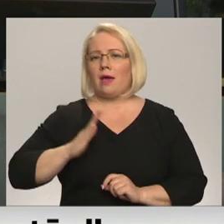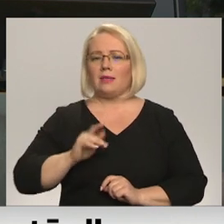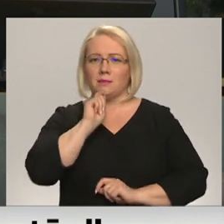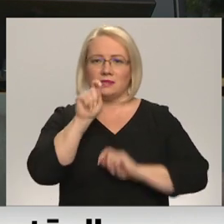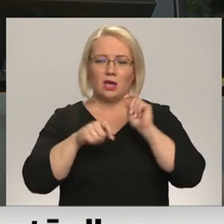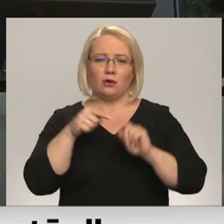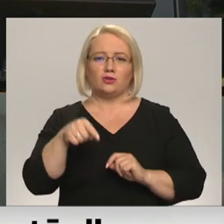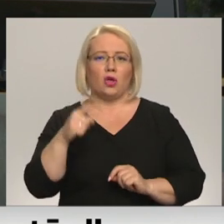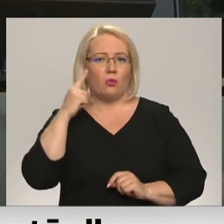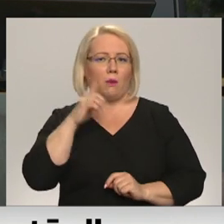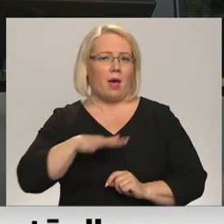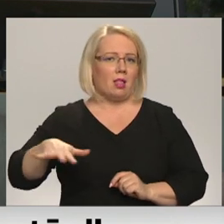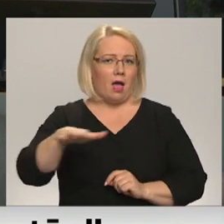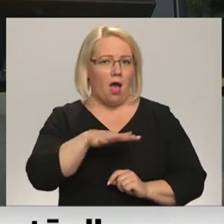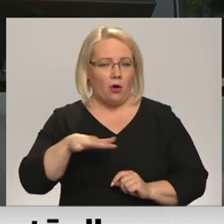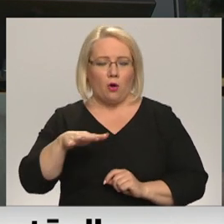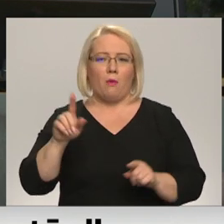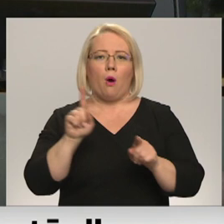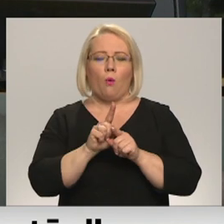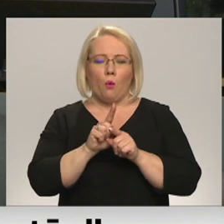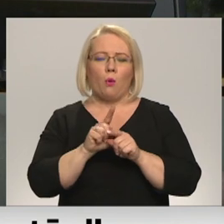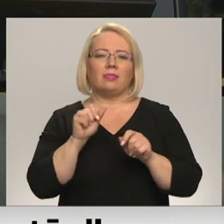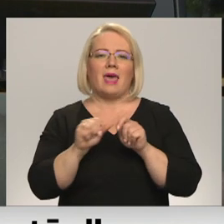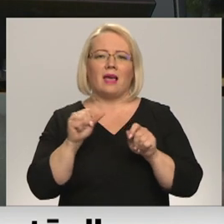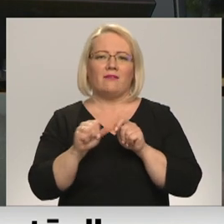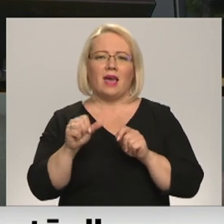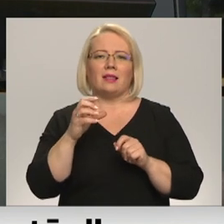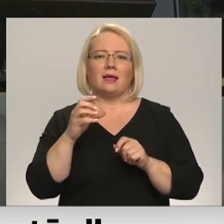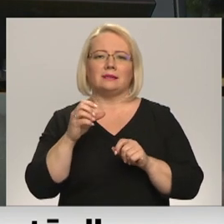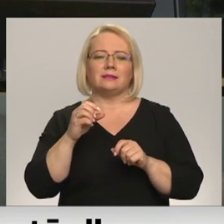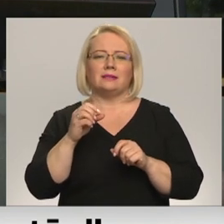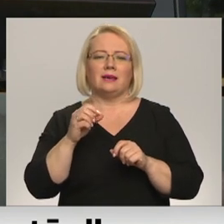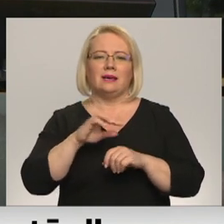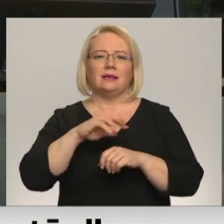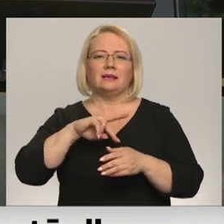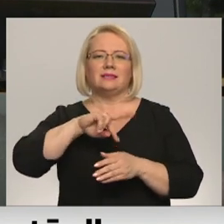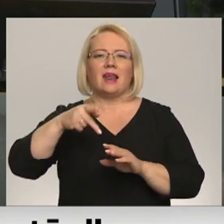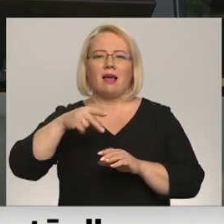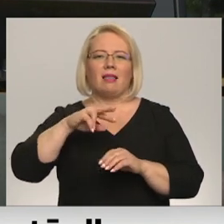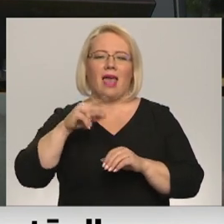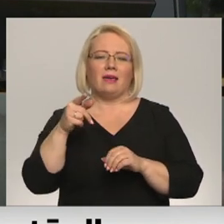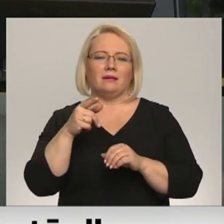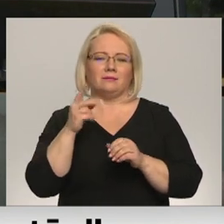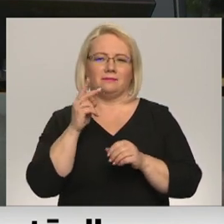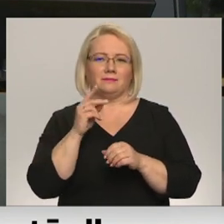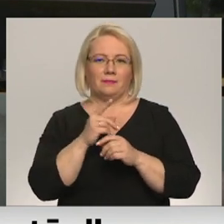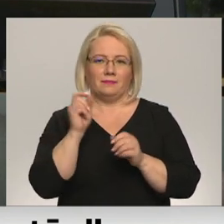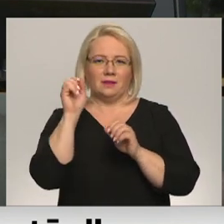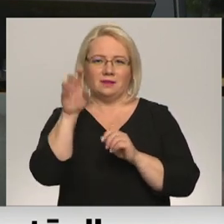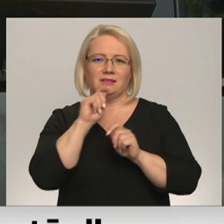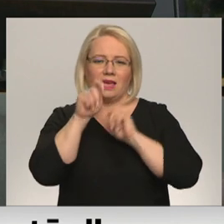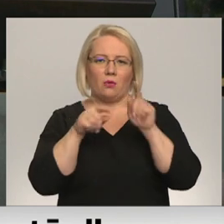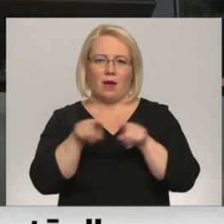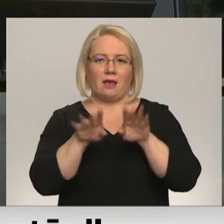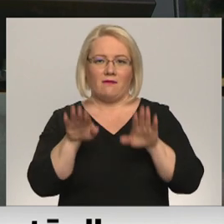doma laukumā un Circle K tegvielas uzpildu stācijās. Bet tagad... Kā jau ierasts, sešos vakarā mēs noskaidrojam, cik tad